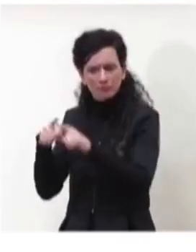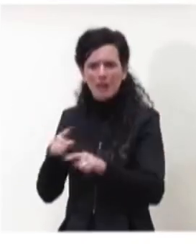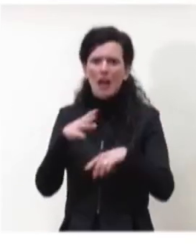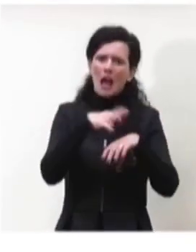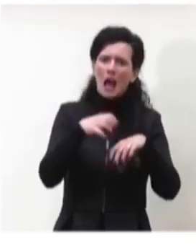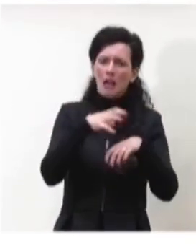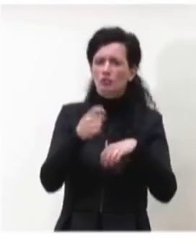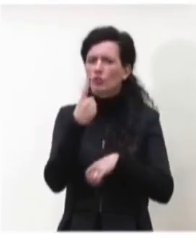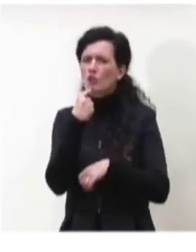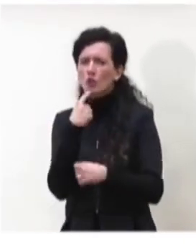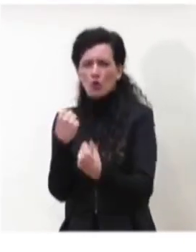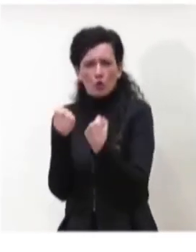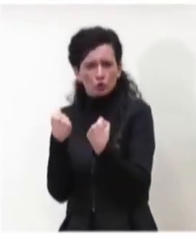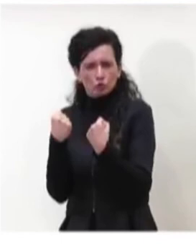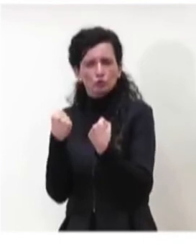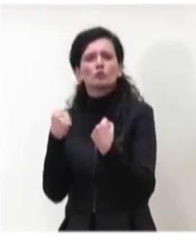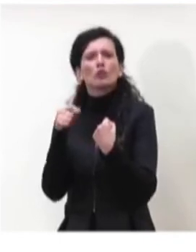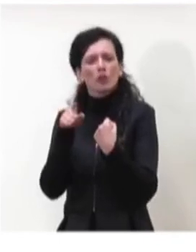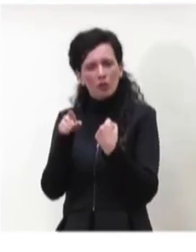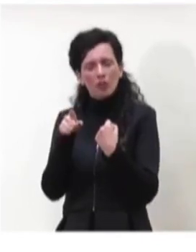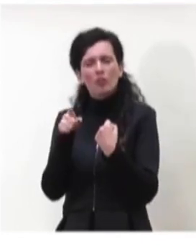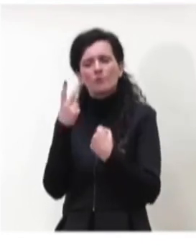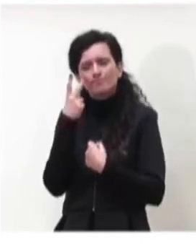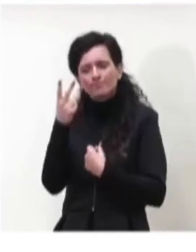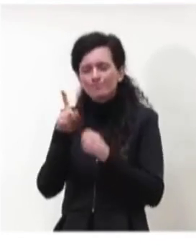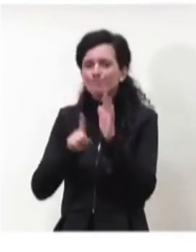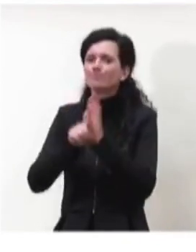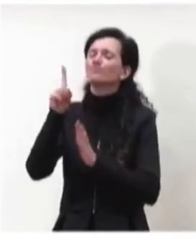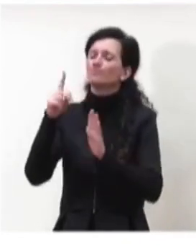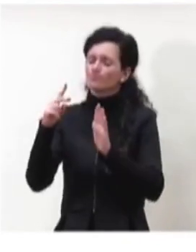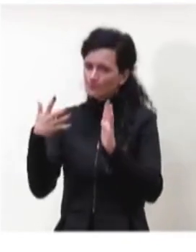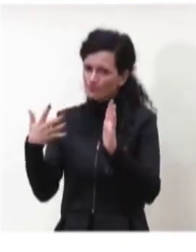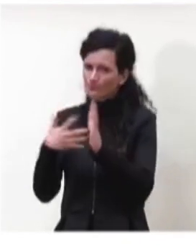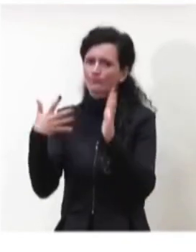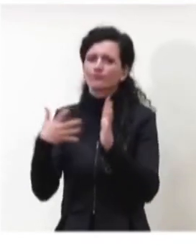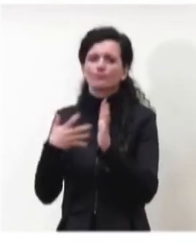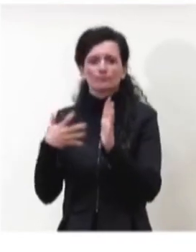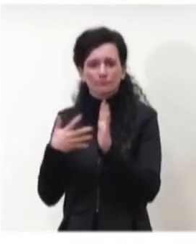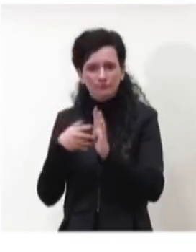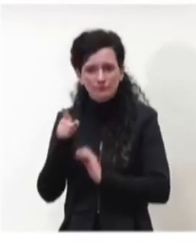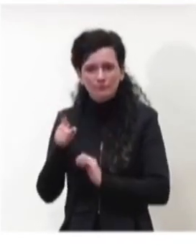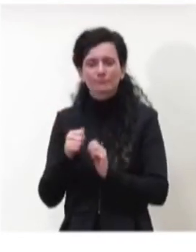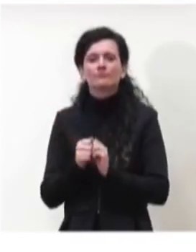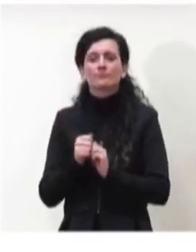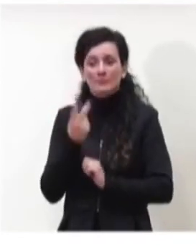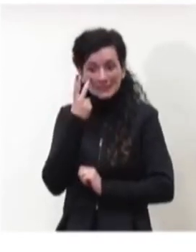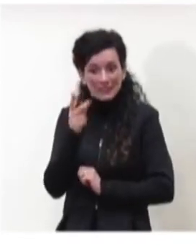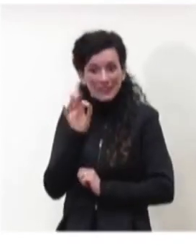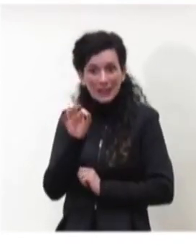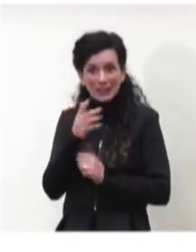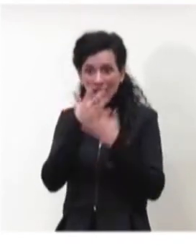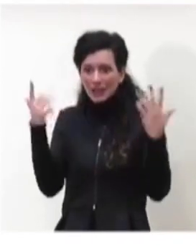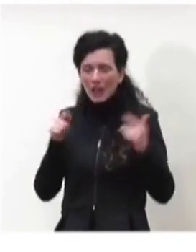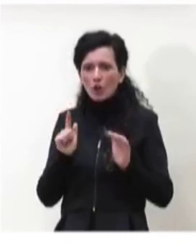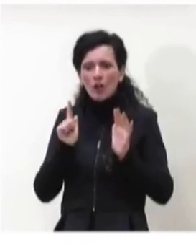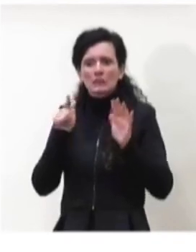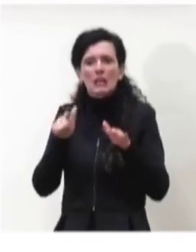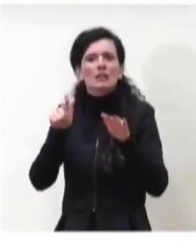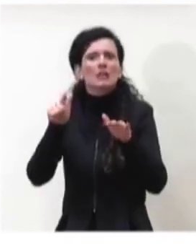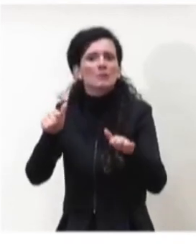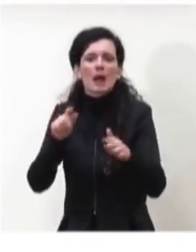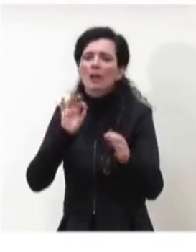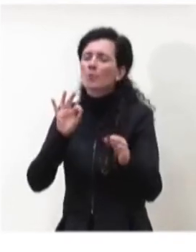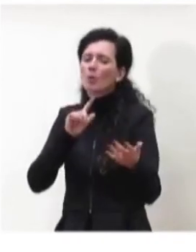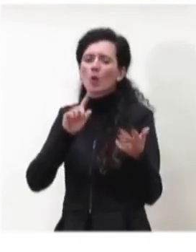rosso più intenso mostra delle criticità e quindi, come vedete, ogni settimana c'è una certa variazione in questo